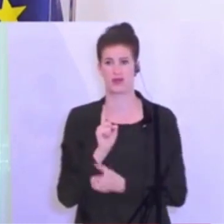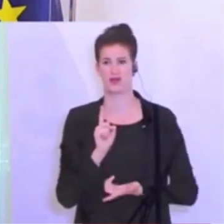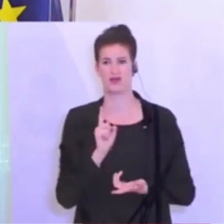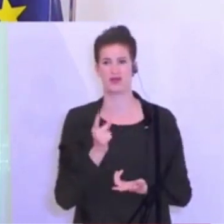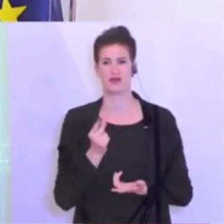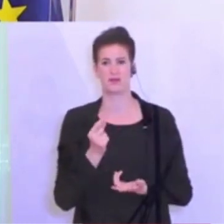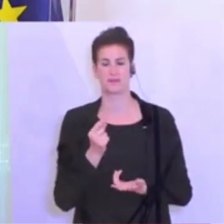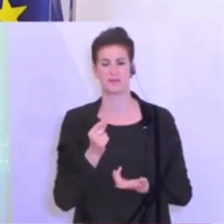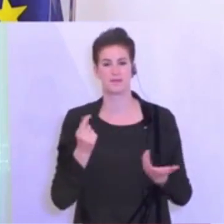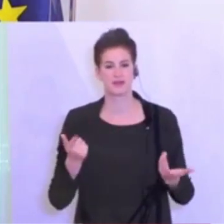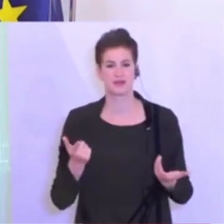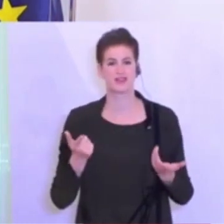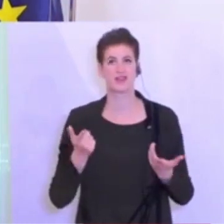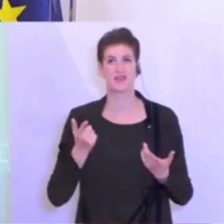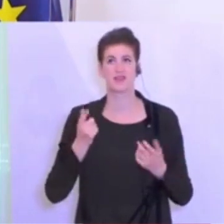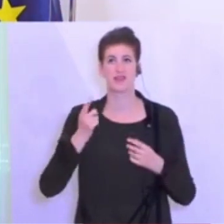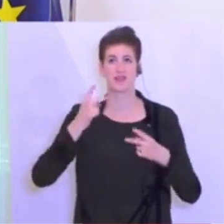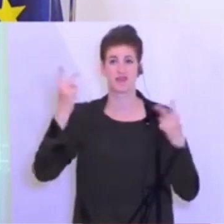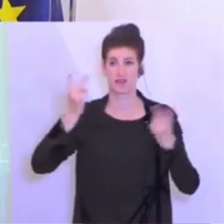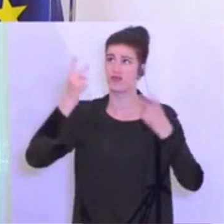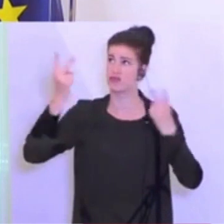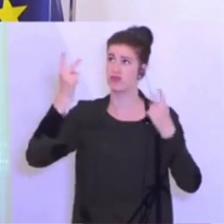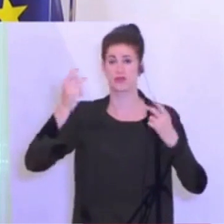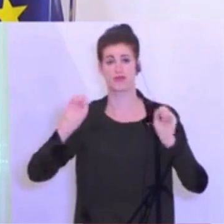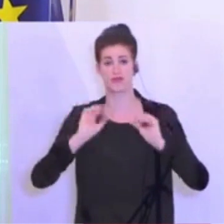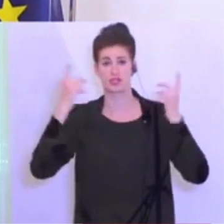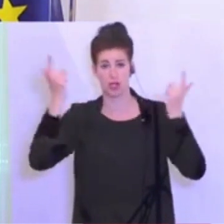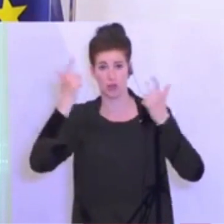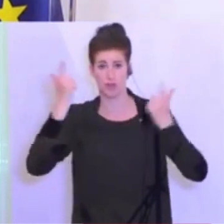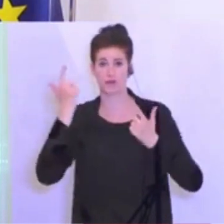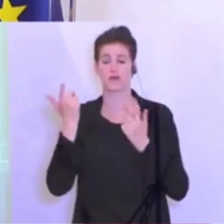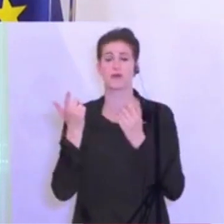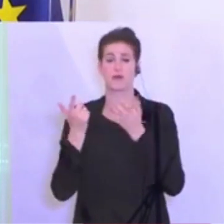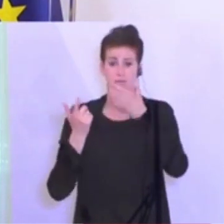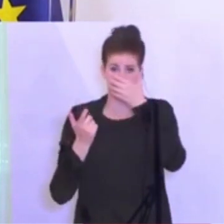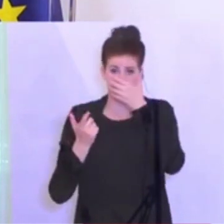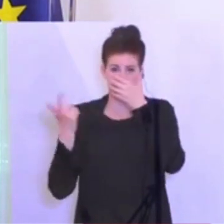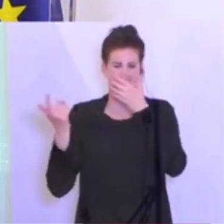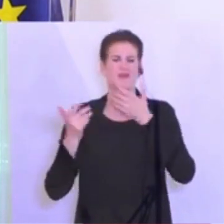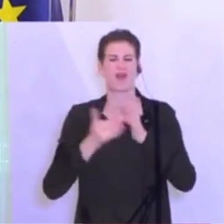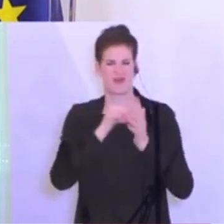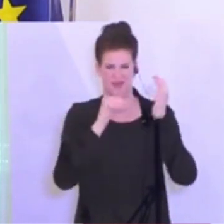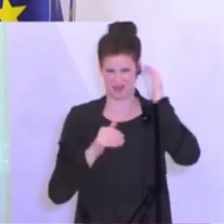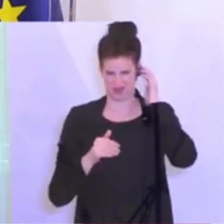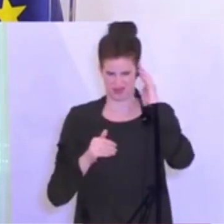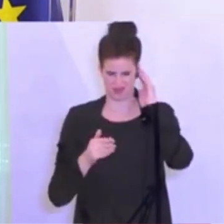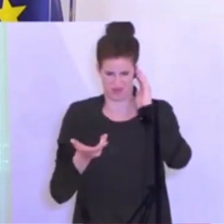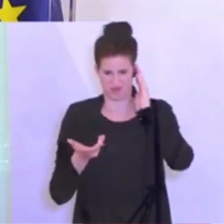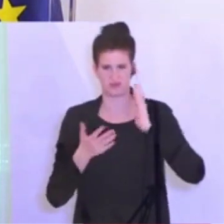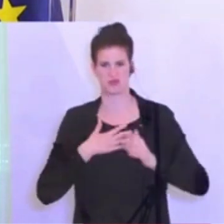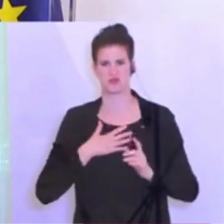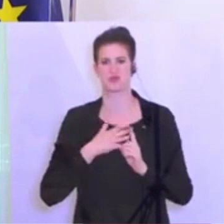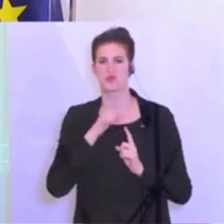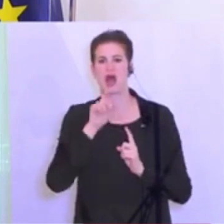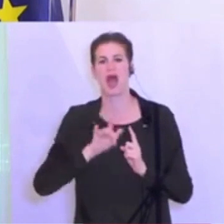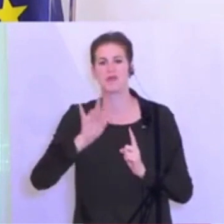ganzen Tag mit dem Mund-Nasen-Schutz dort steht. Wenn er sich einer größeren Menschenmenge nähert und das ist vielleicht sogar